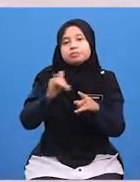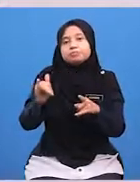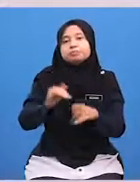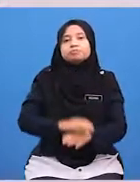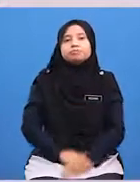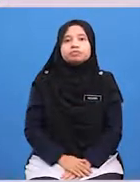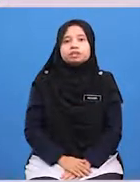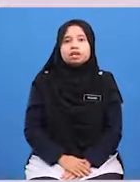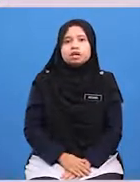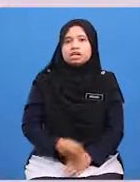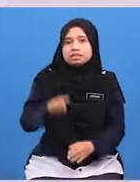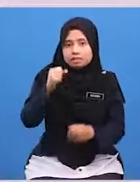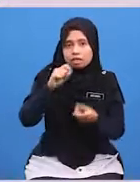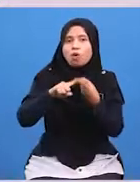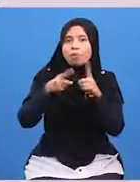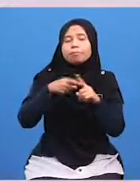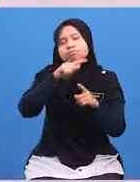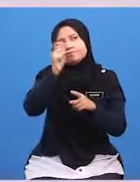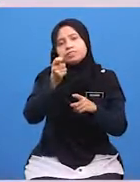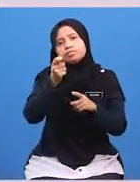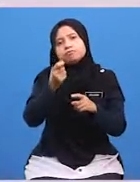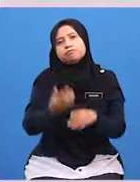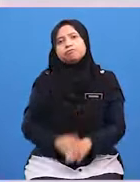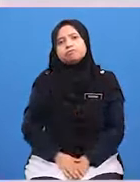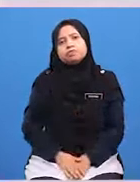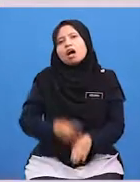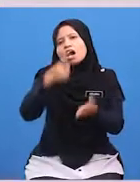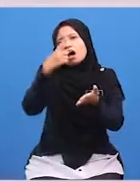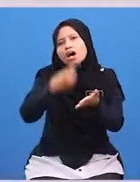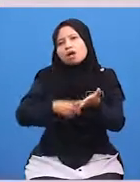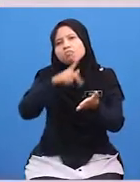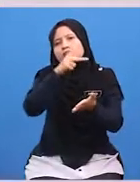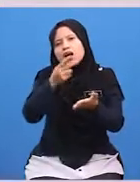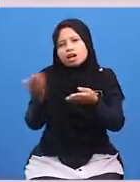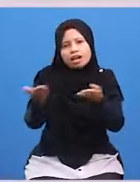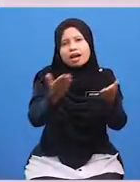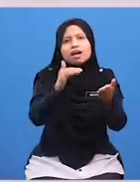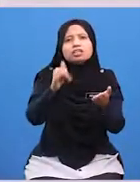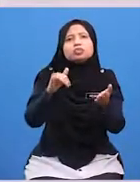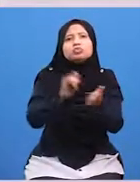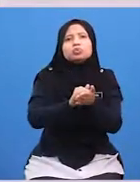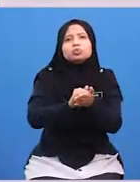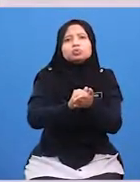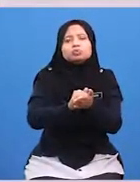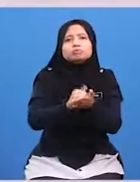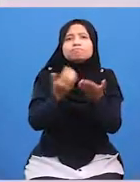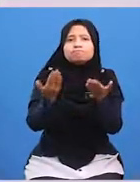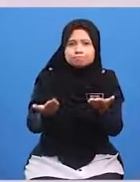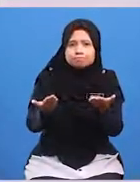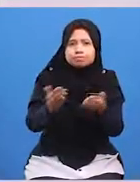Sahabat bertanya Apakah layanan itu, wahai Rasulullah?